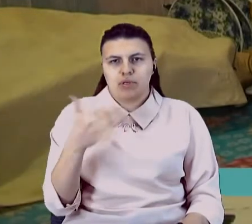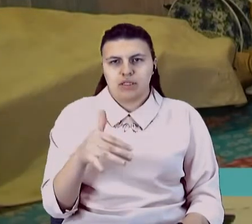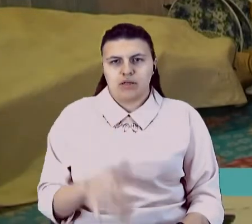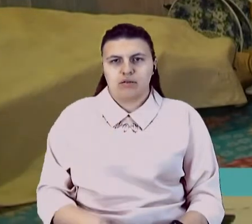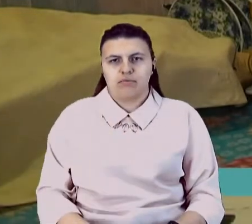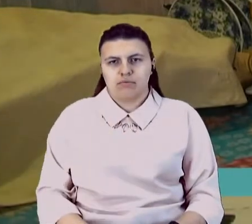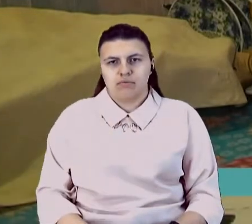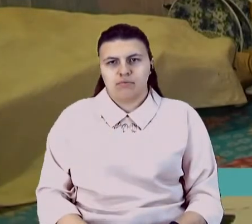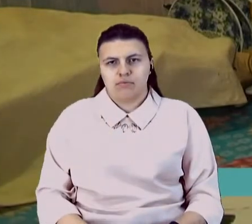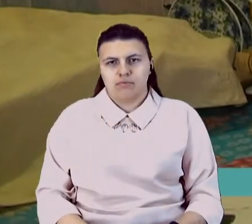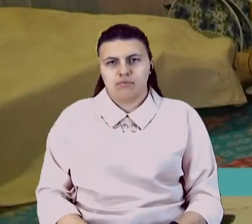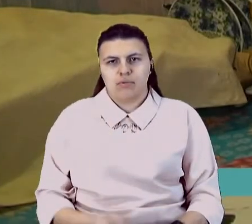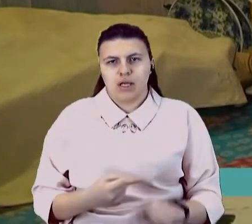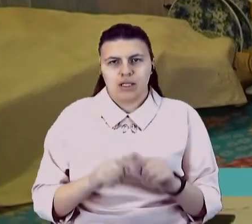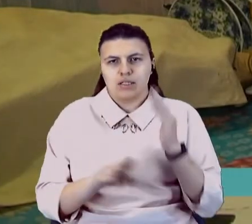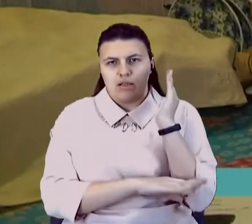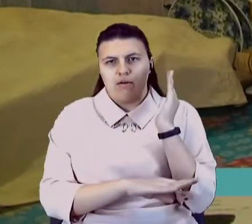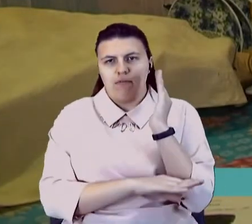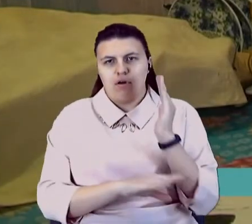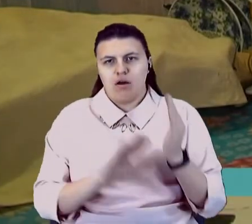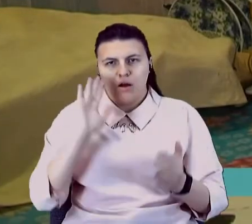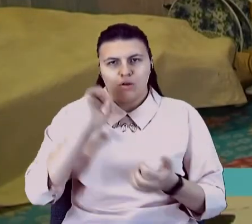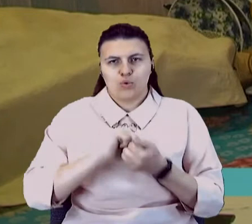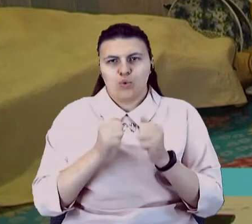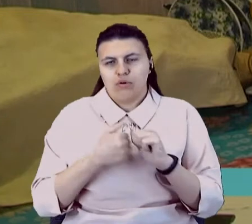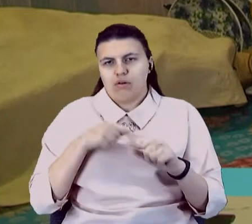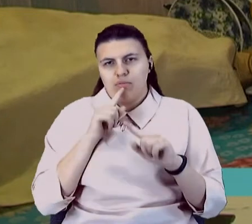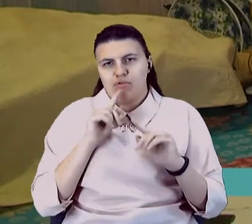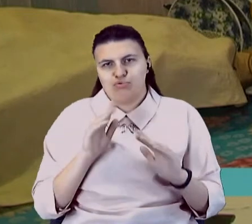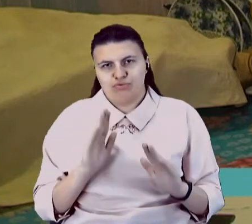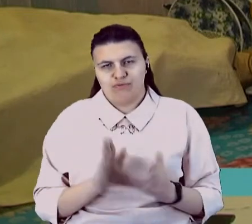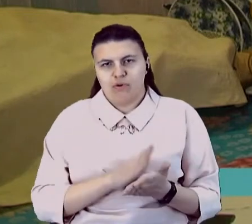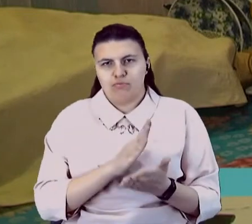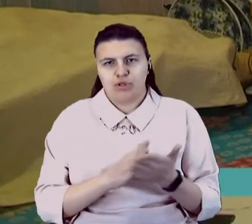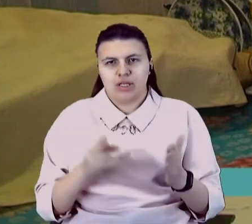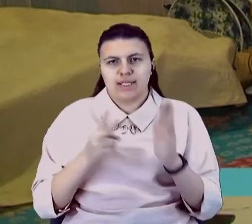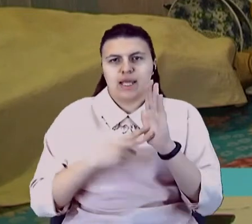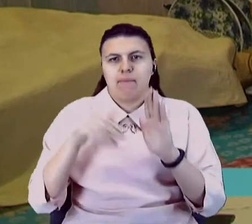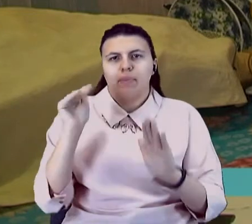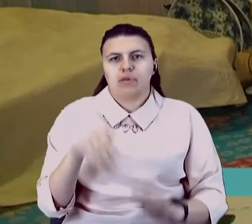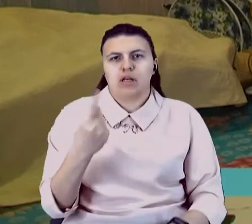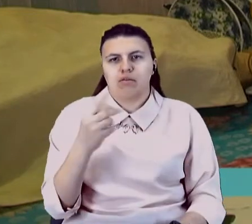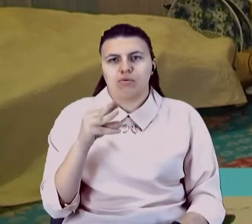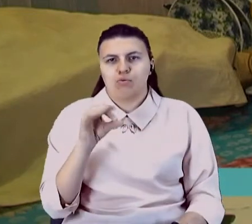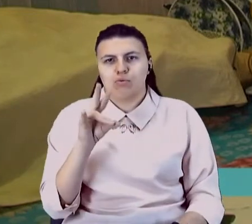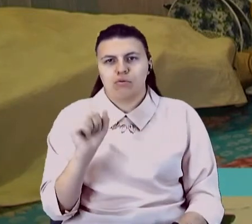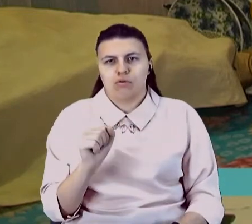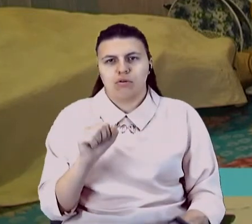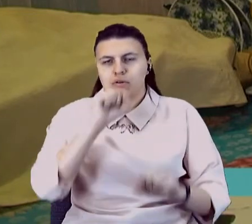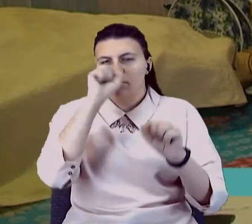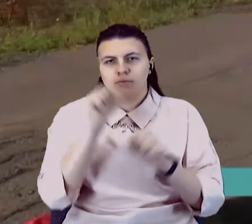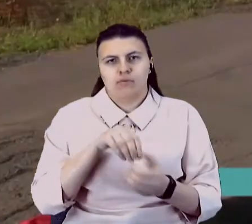Це за дрова. Ну, за уголь я взагалі вже мовчу. 7 тисяч тонн, його нереально купити.